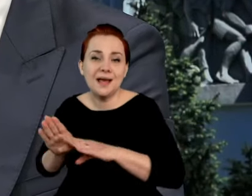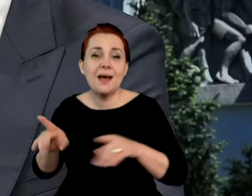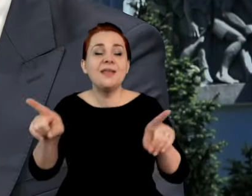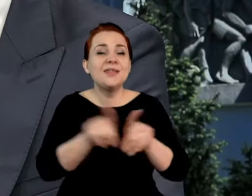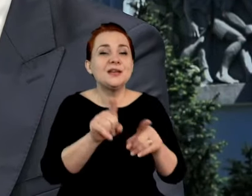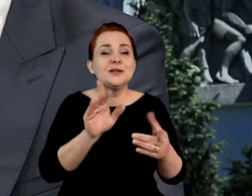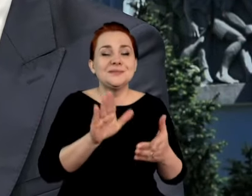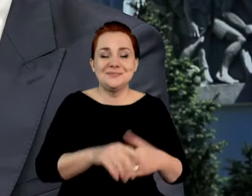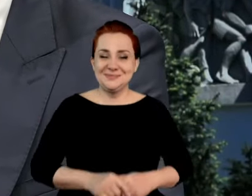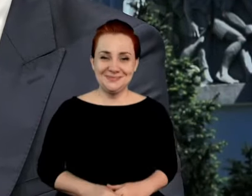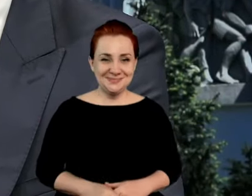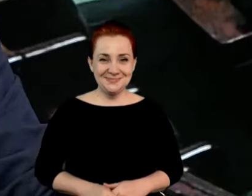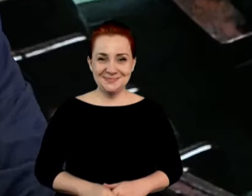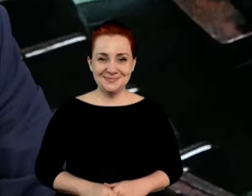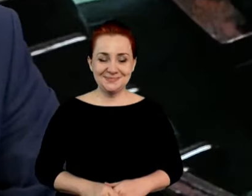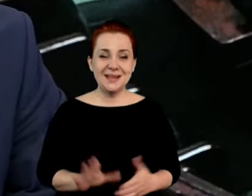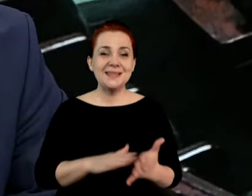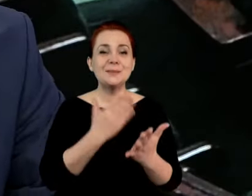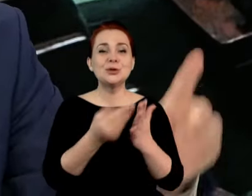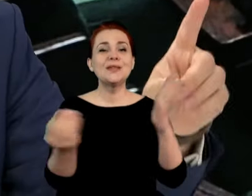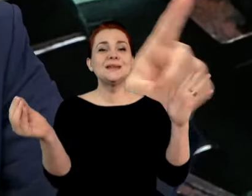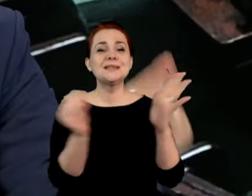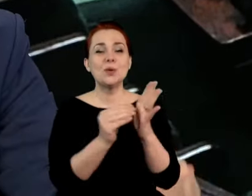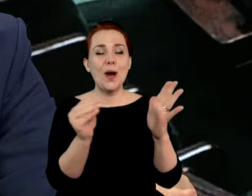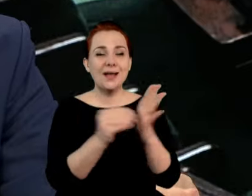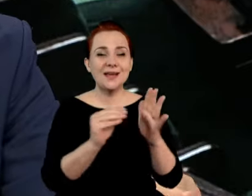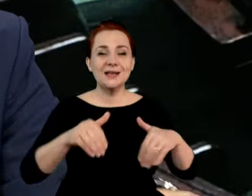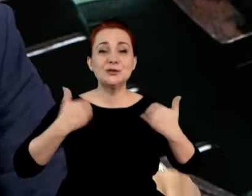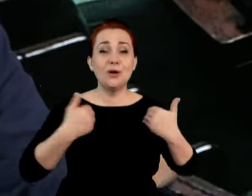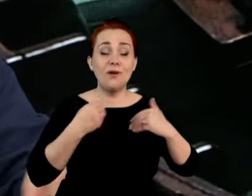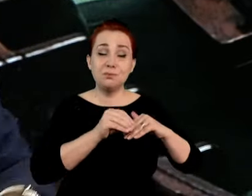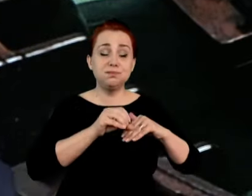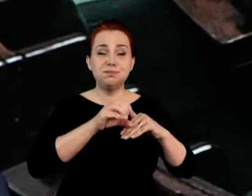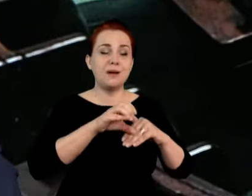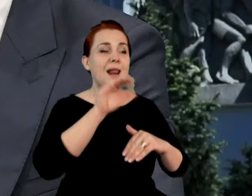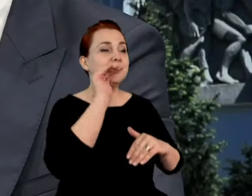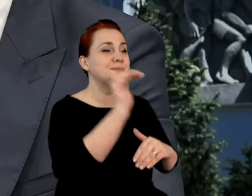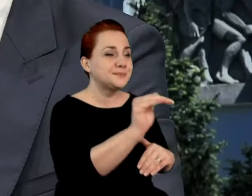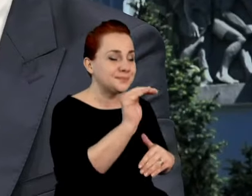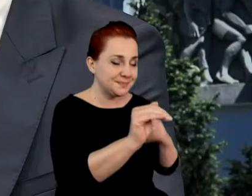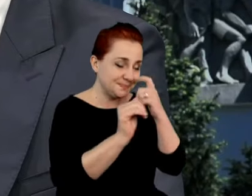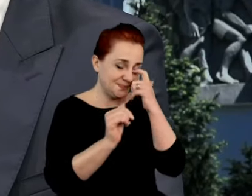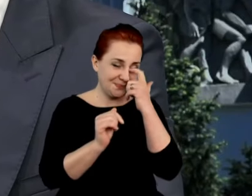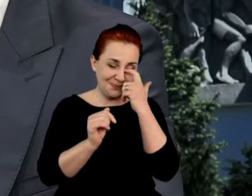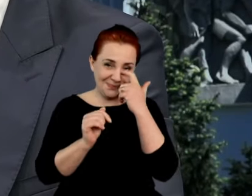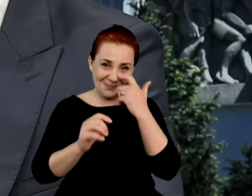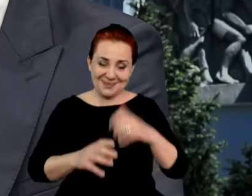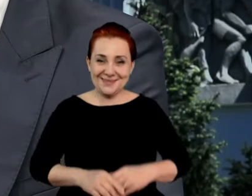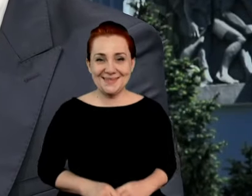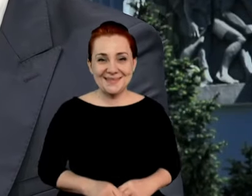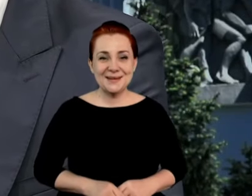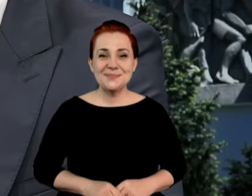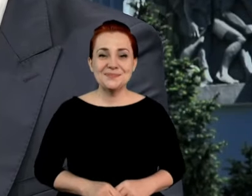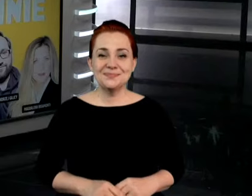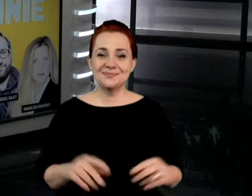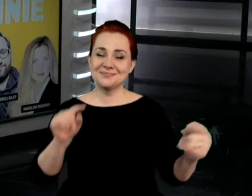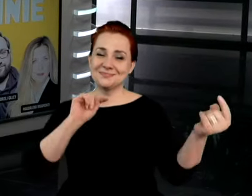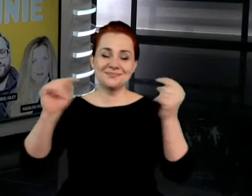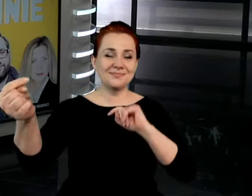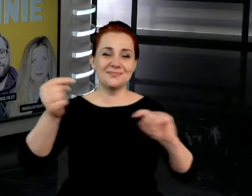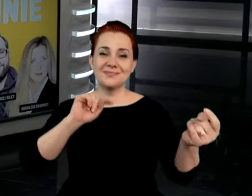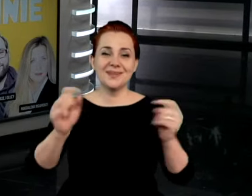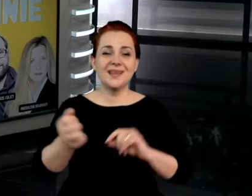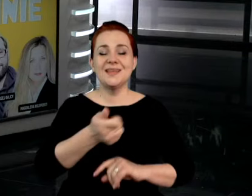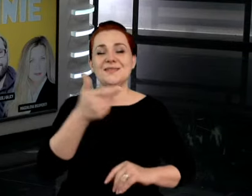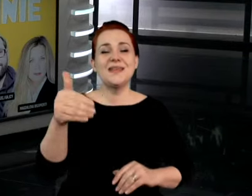biznesie, gdzie składka zdrowotna wzrosła w sposób... Ale pan ma rację. Panie ministrze, ale pan ma Kilkadziesiąt miliardów złotych